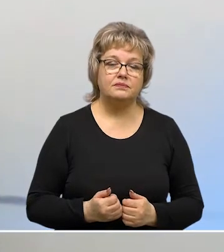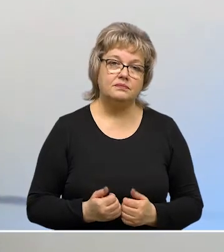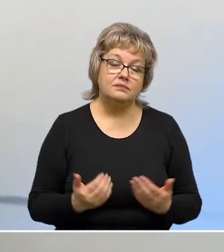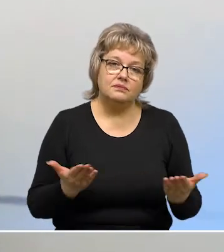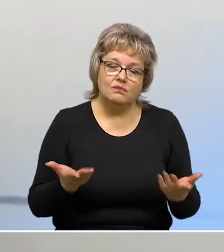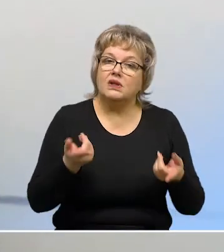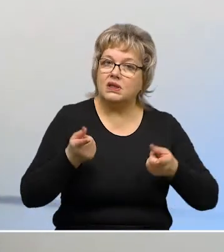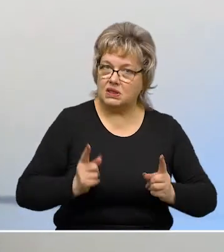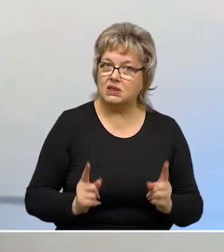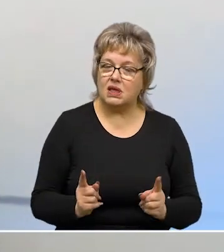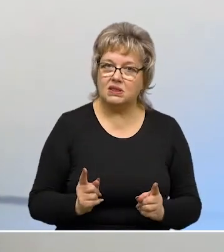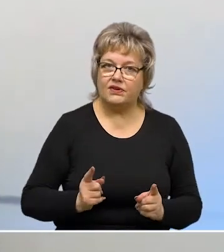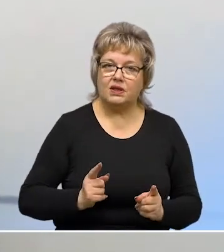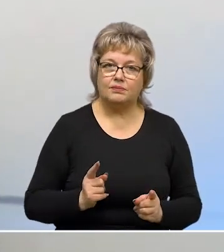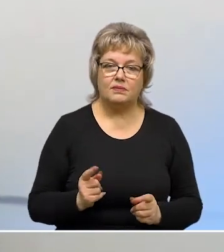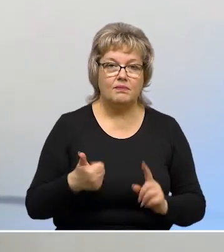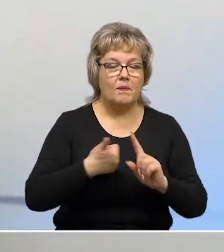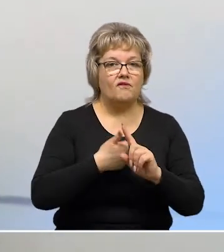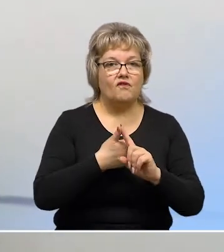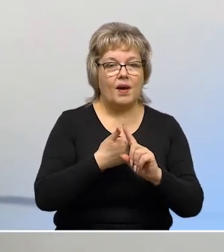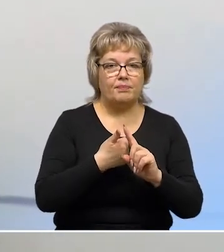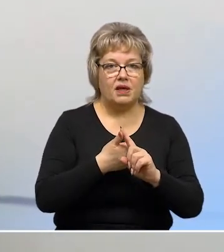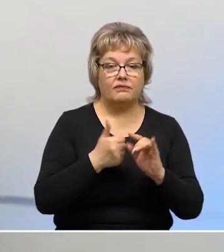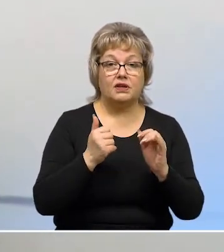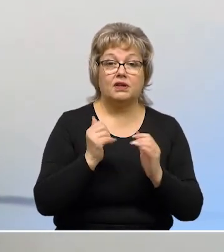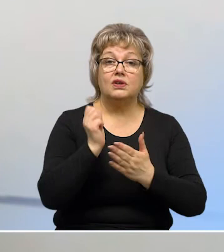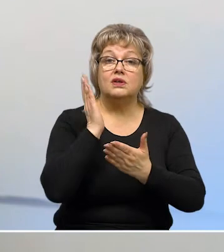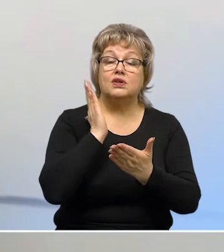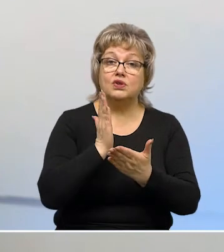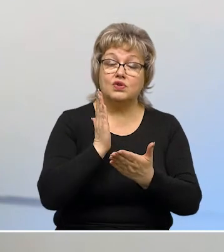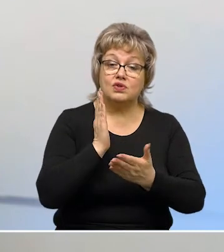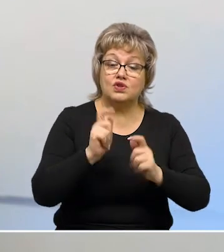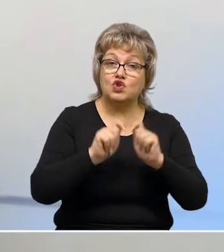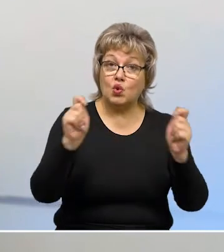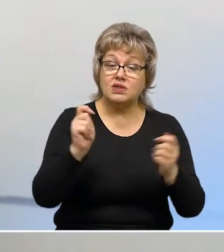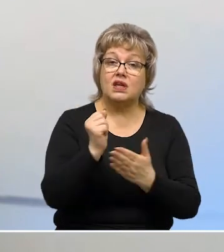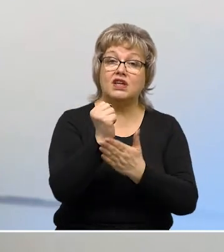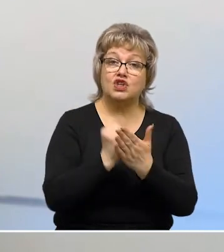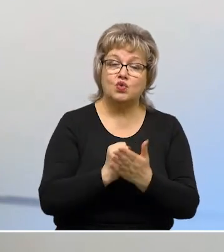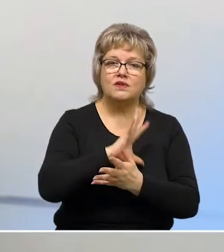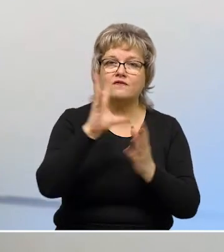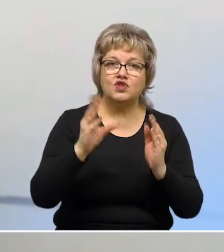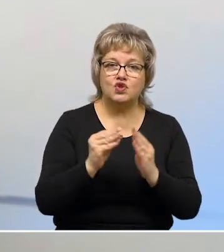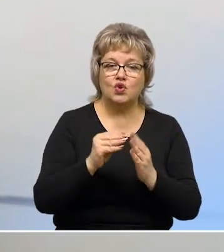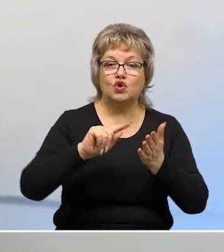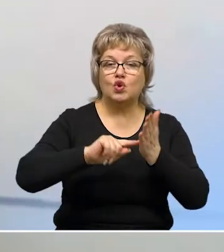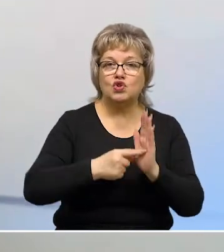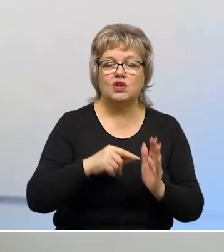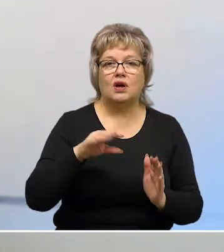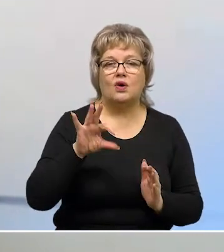Ну, естественно, во-первых, создан ресурс «Все.онлайн».